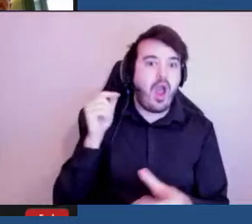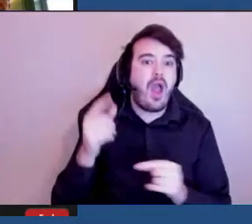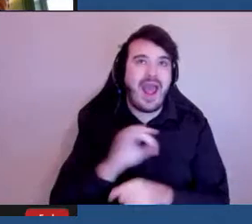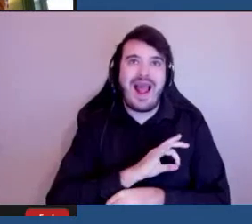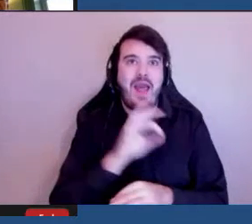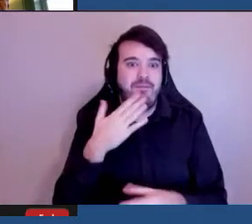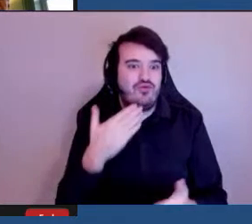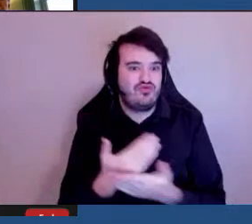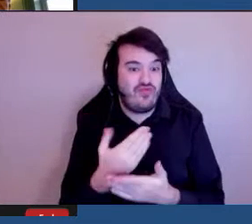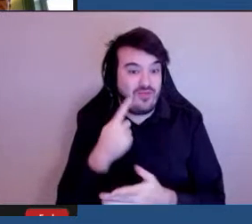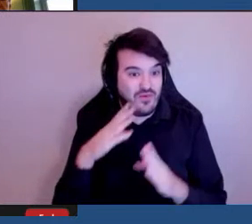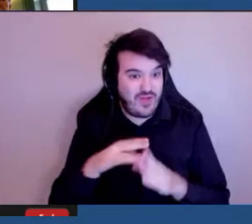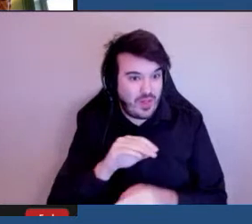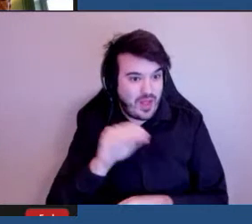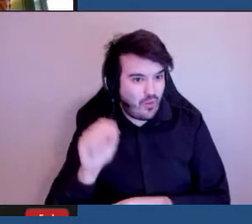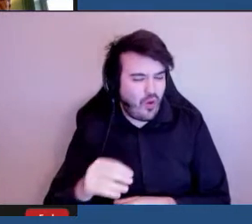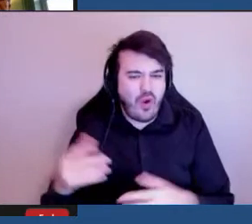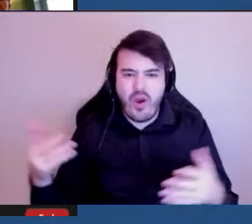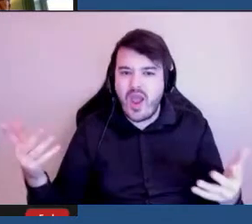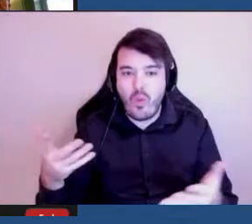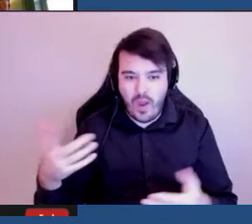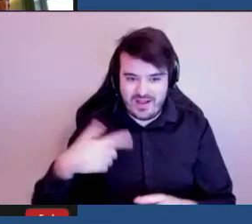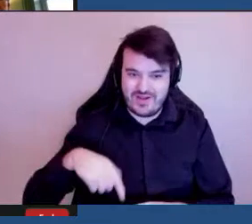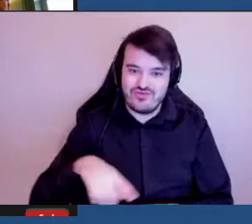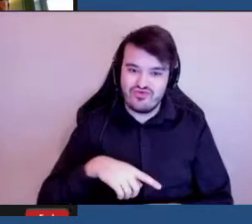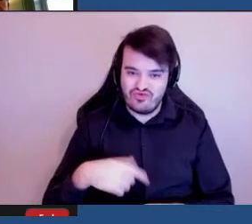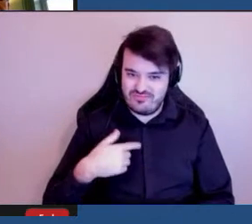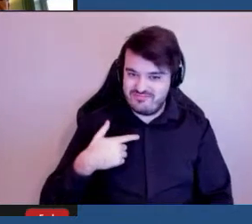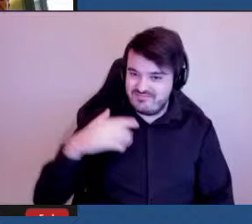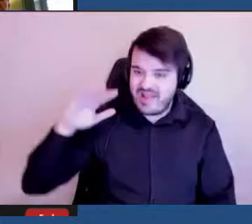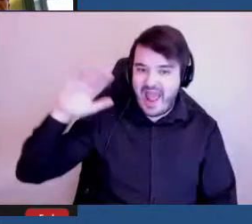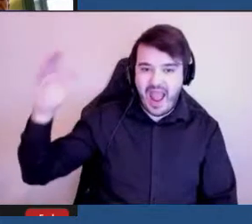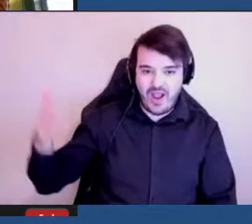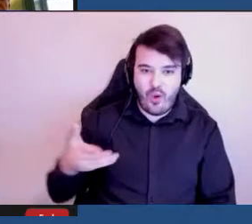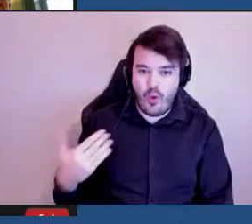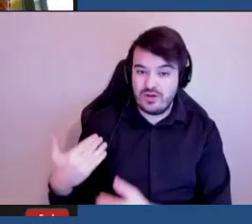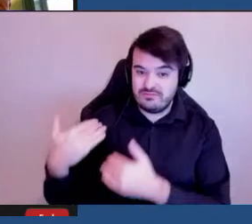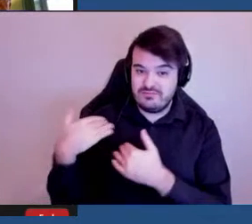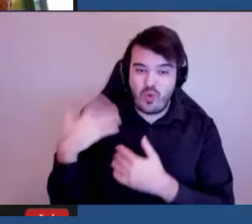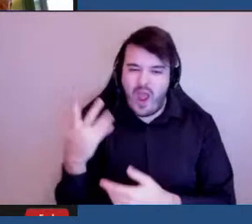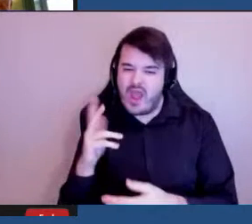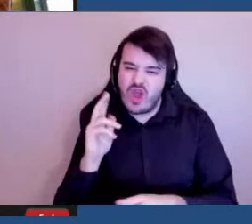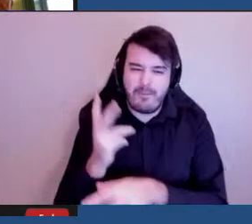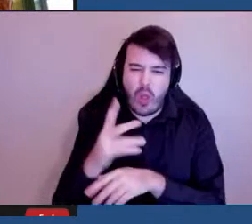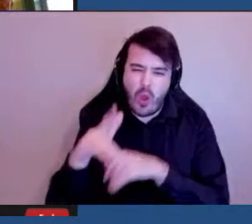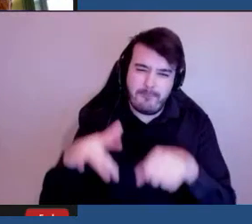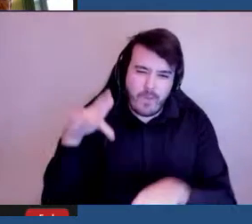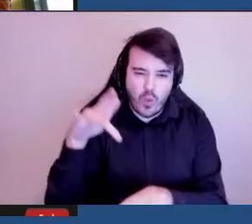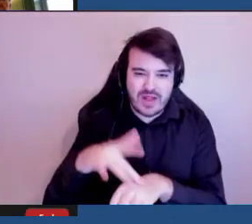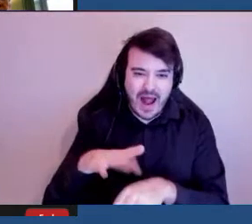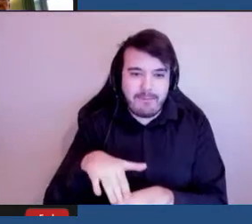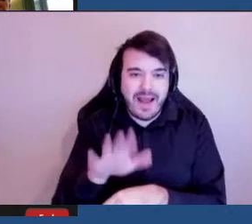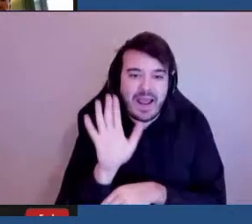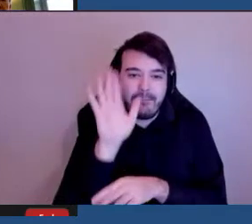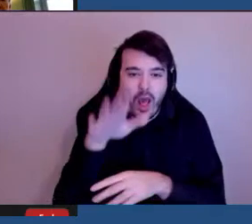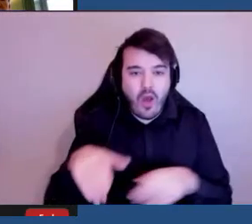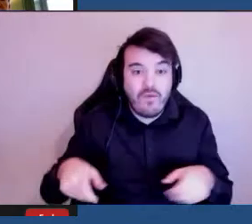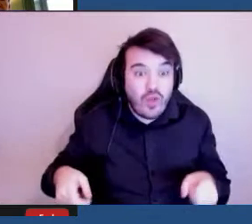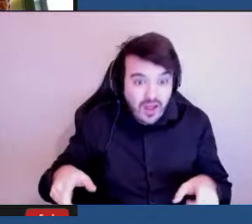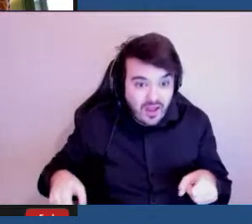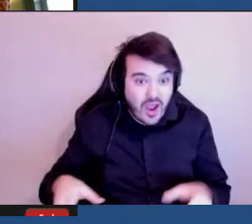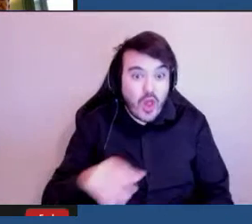que nous allons être les hôtes du championnat mondial de basketball en fauteuil roulant de l